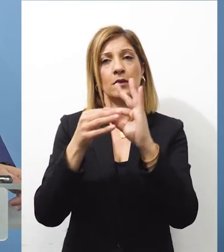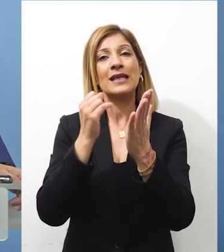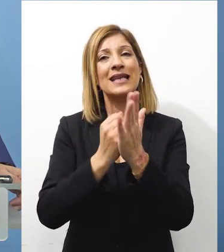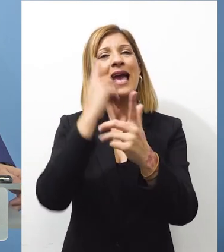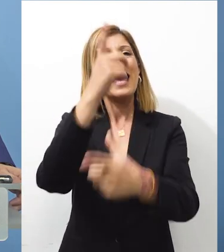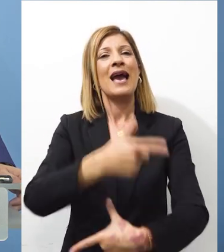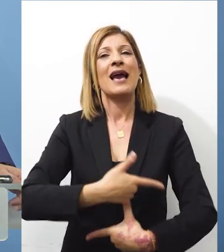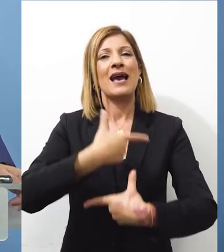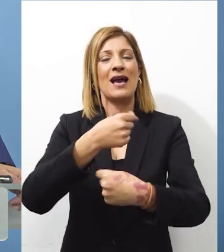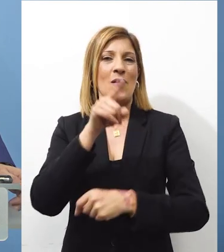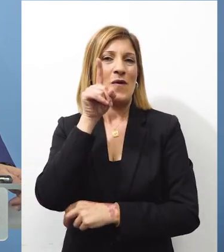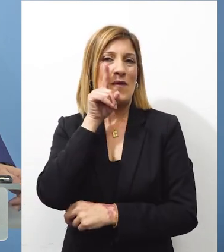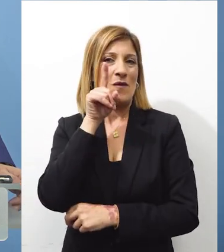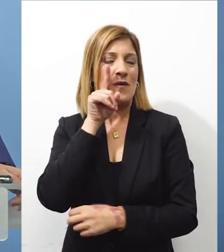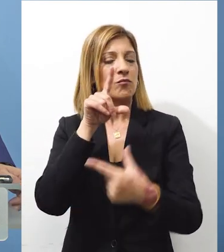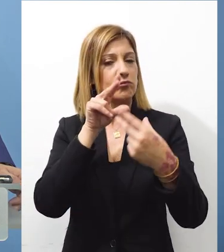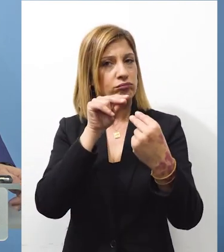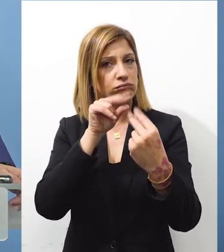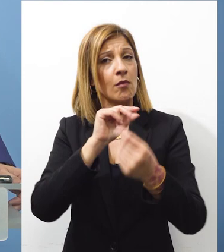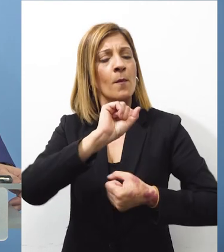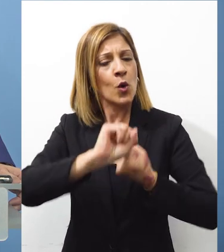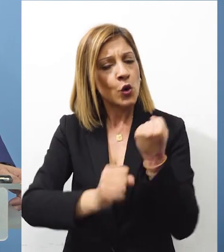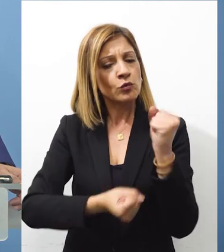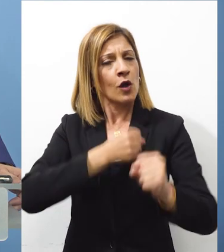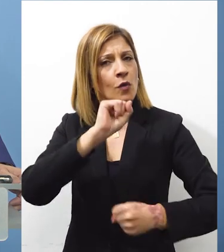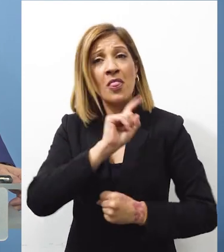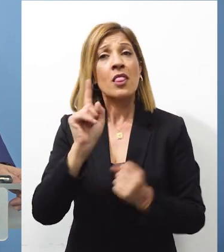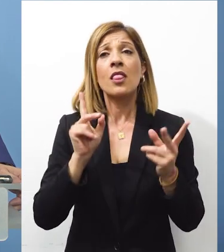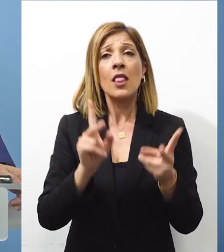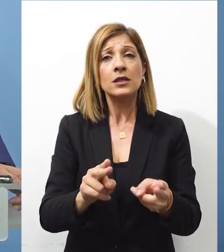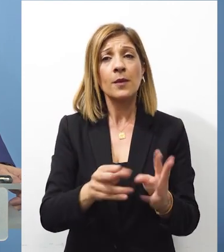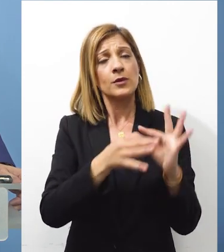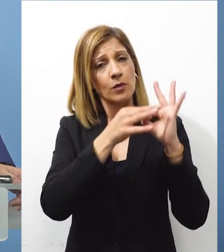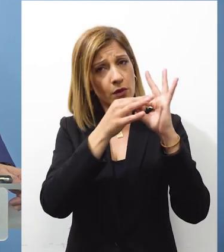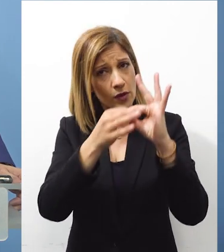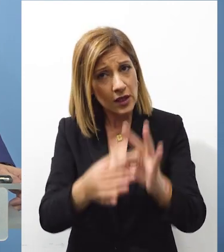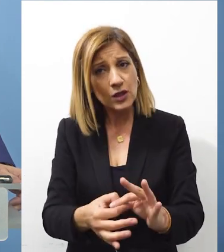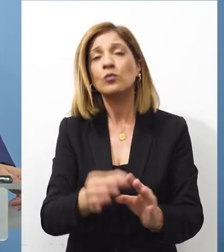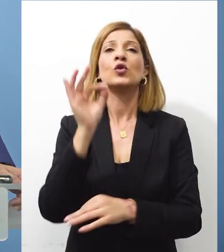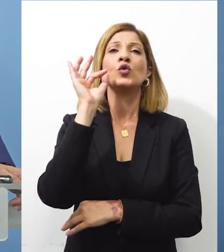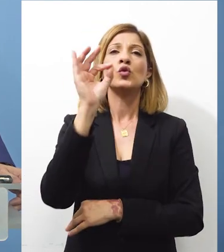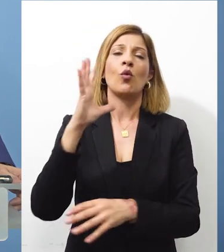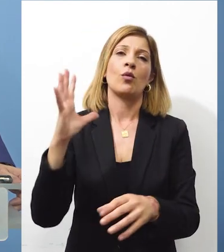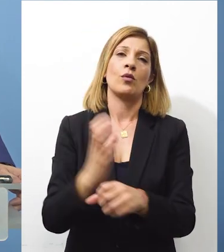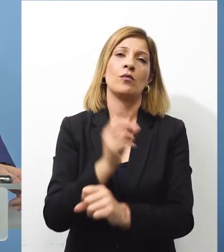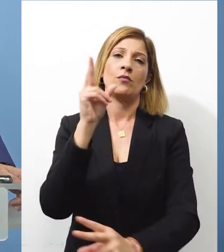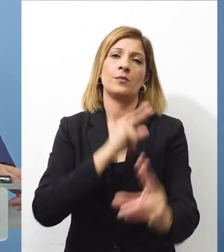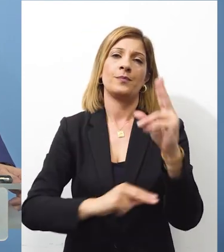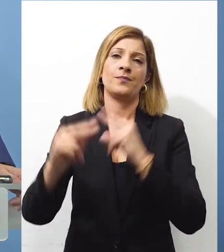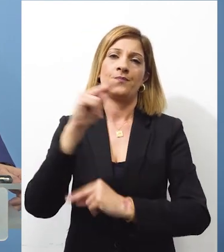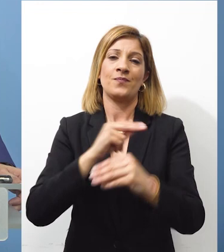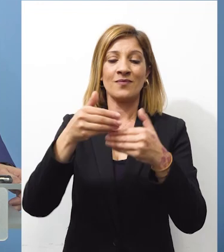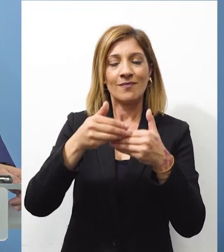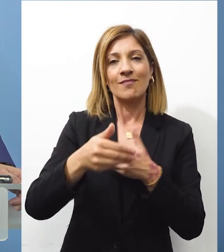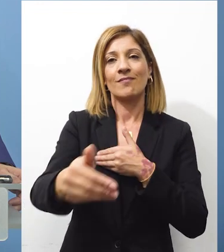απεσταλμένη του Γενικού Γραμματέα των Ενωμένων Εθνών θα συνεχίσουμε να καταβάλουμε κάθε δυνατή προσπάθεια ούτως ώστε να καταστεί εφηκτή η επανέναρξη των διαπραγματεύσεων από το